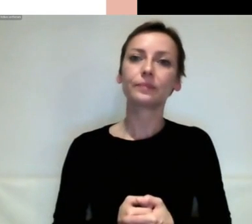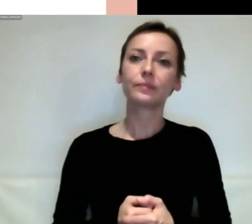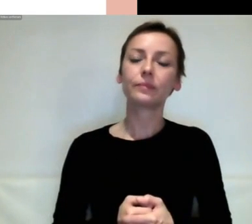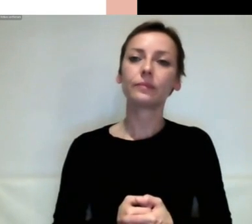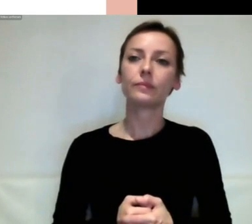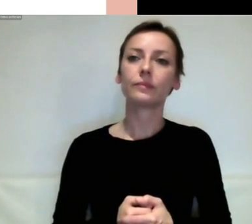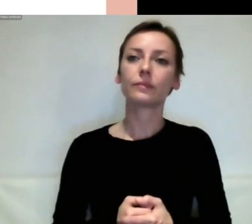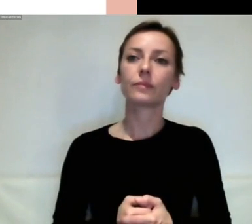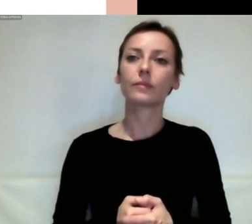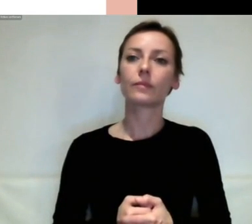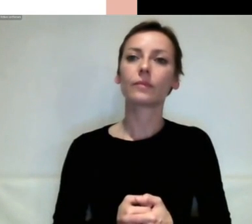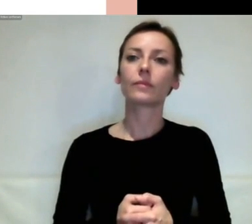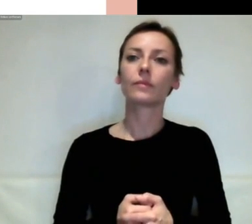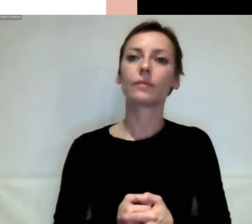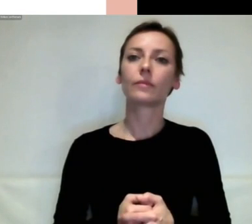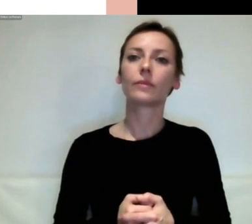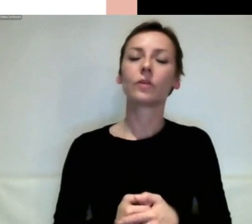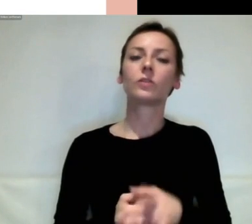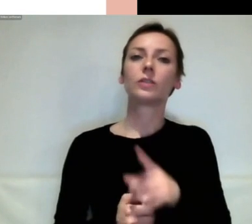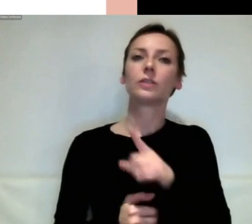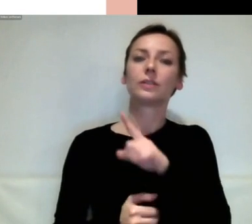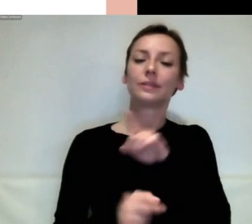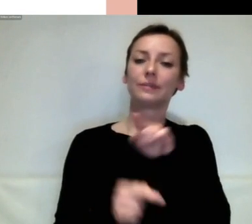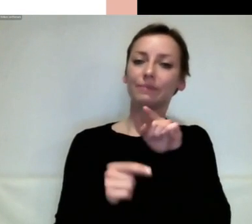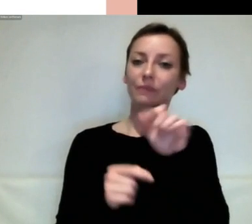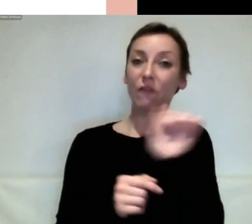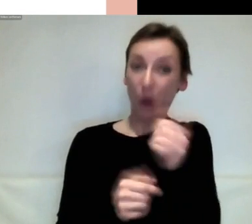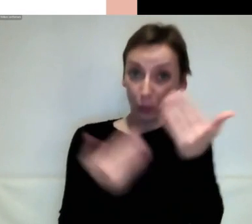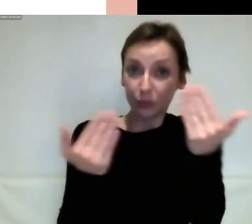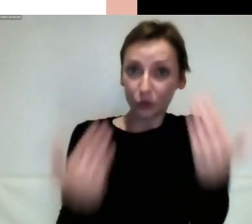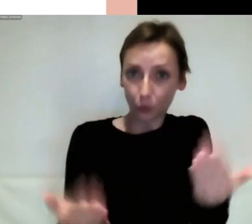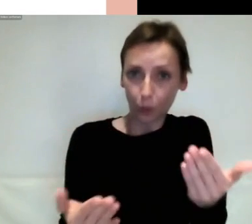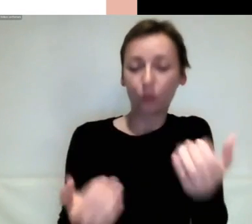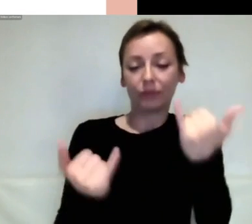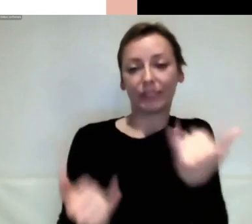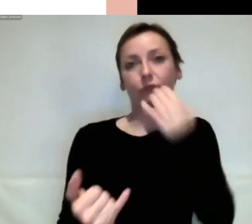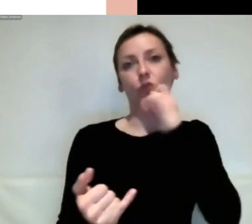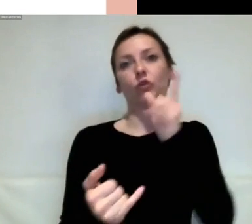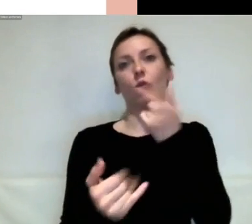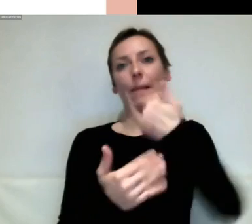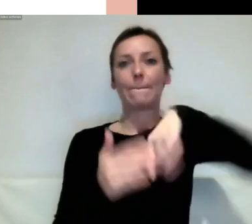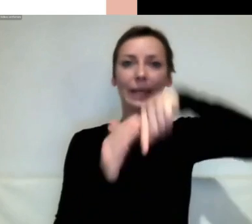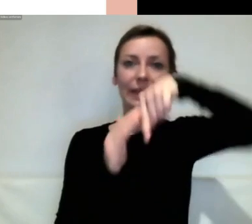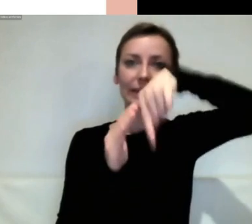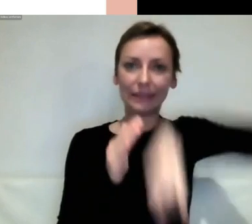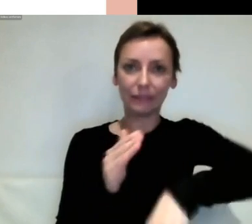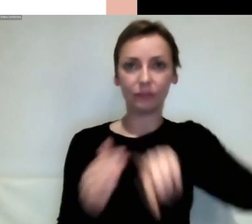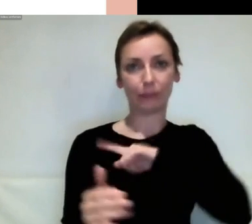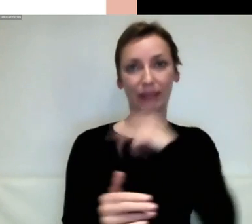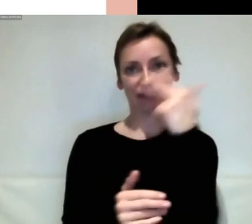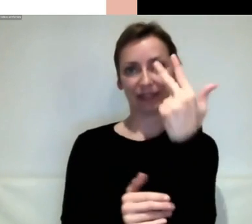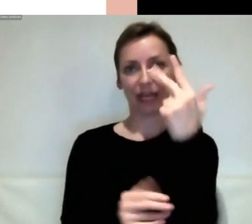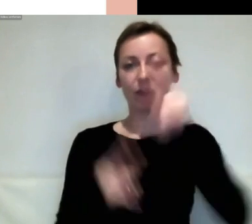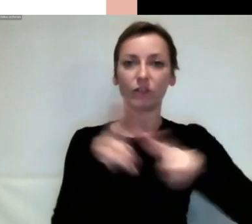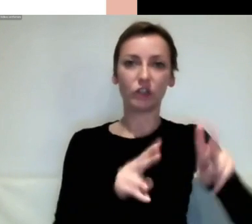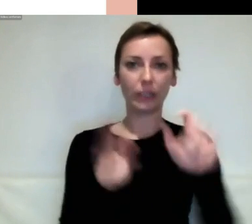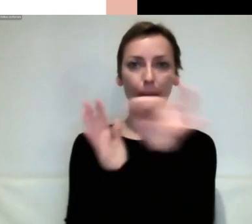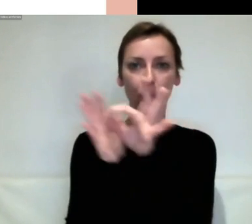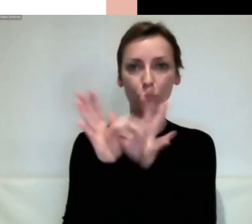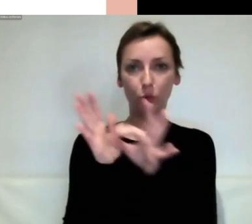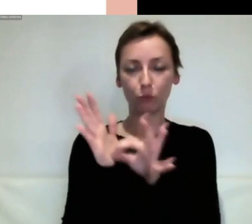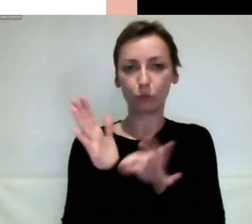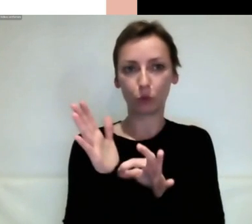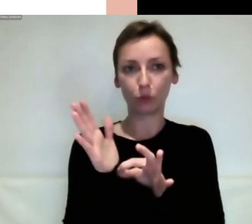Und da möchte ich noch mal kurz darauf eingehen, warum ist das so? Ich habe dafür drei Punkte mitgebracht, die habe ich mal Defizite unserer